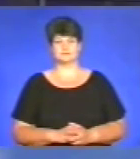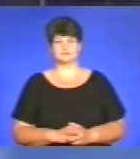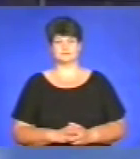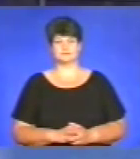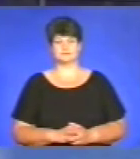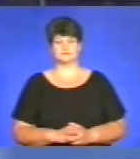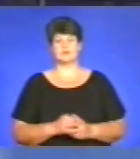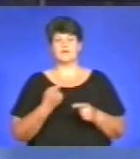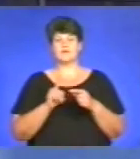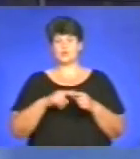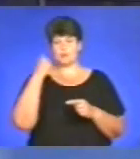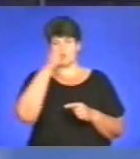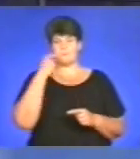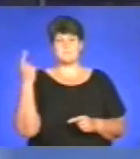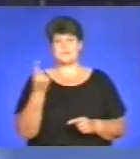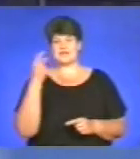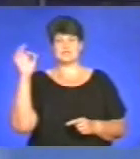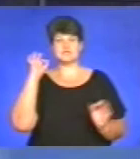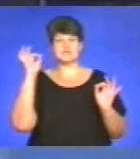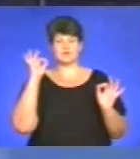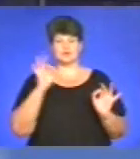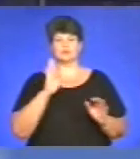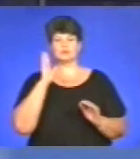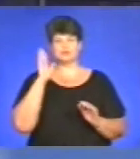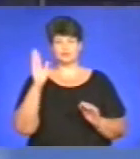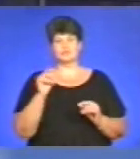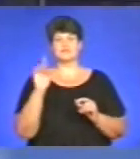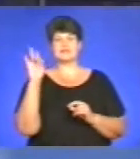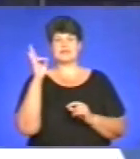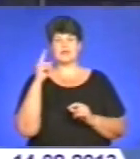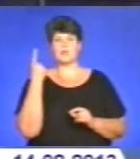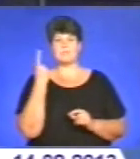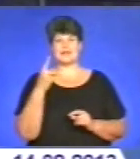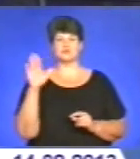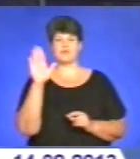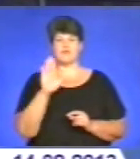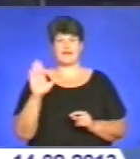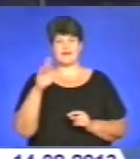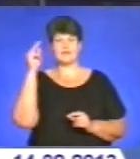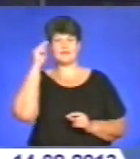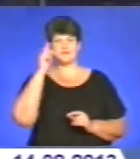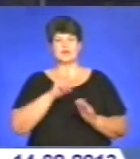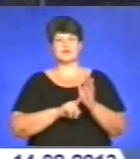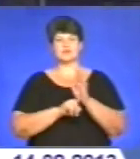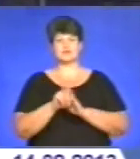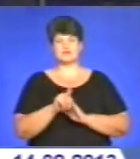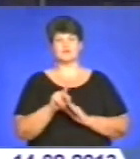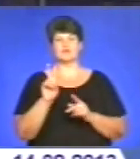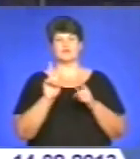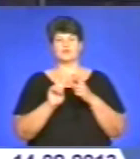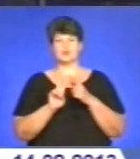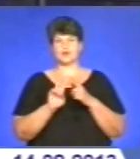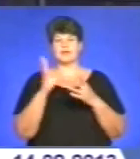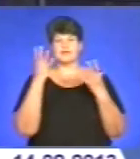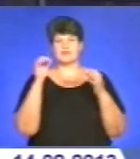Цього року перший дзвонок пролунає для школярів у неділю 1 вересня, а навчання розпочинається у другий день осені.